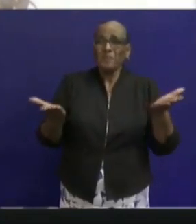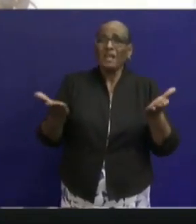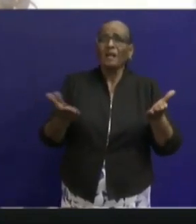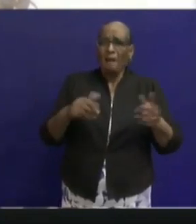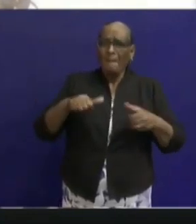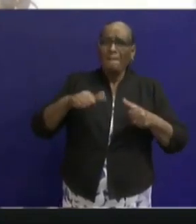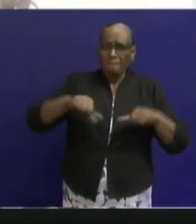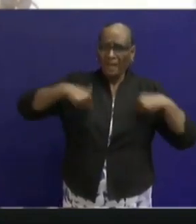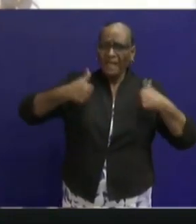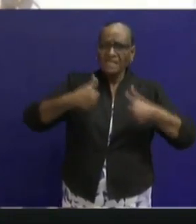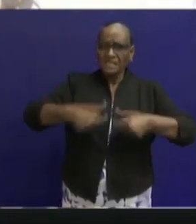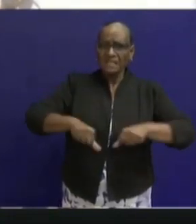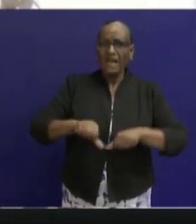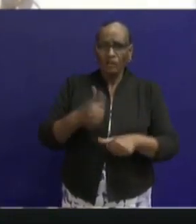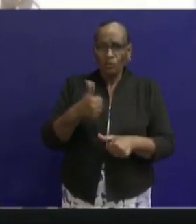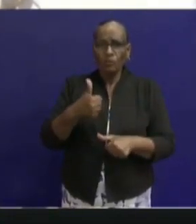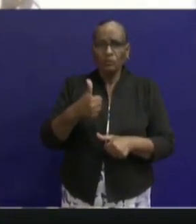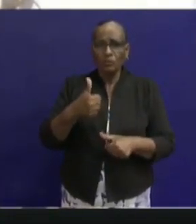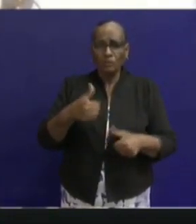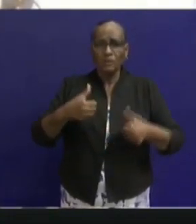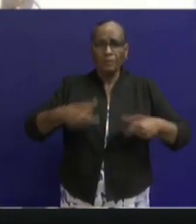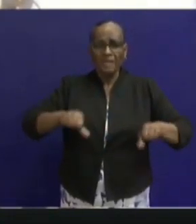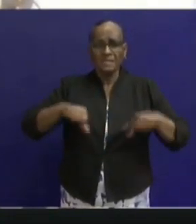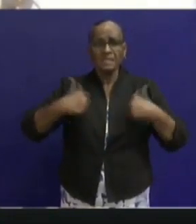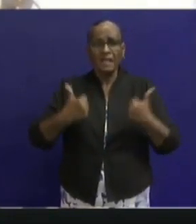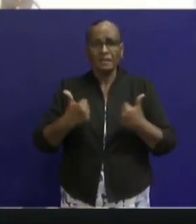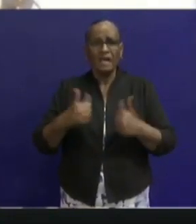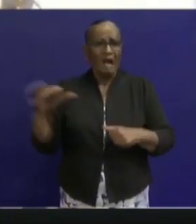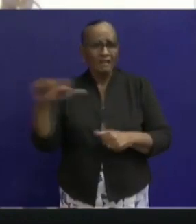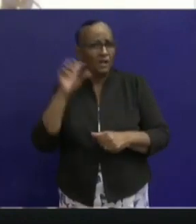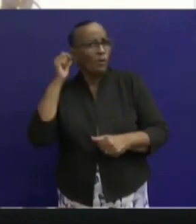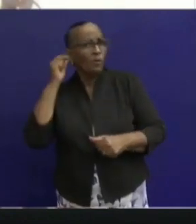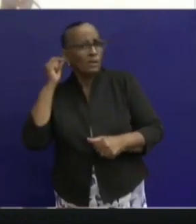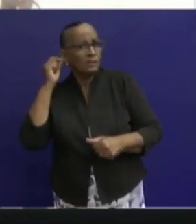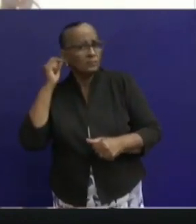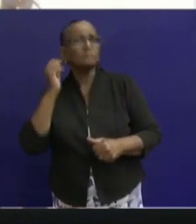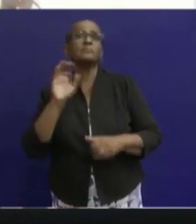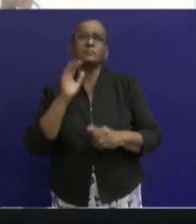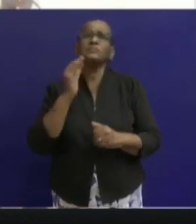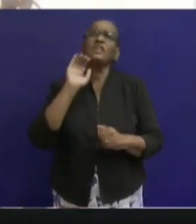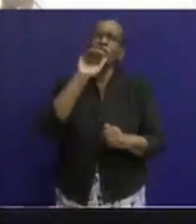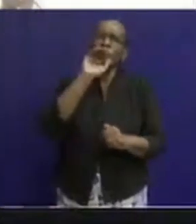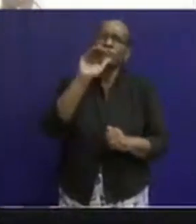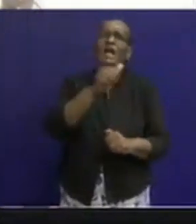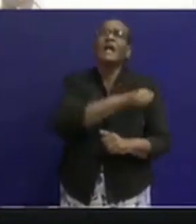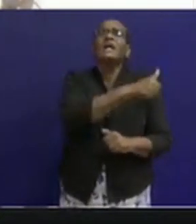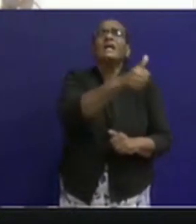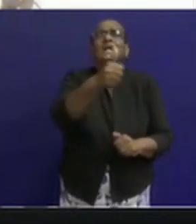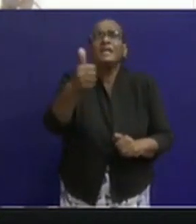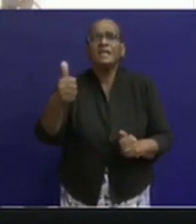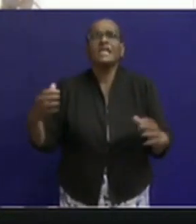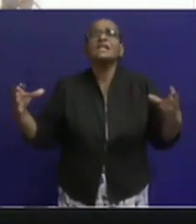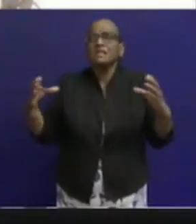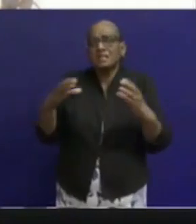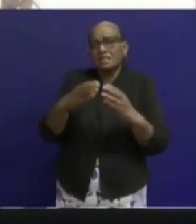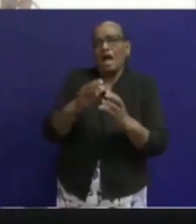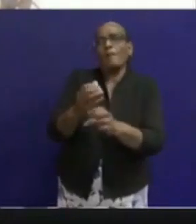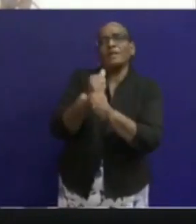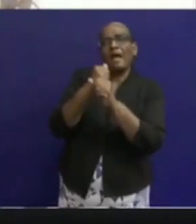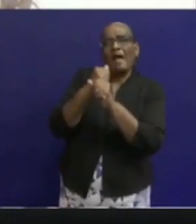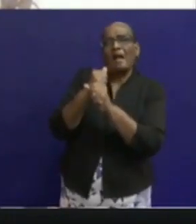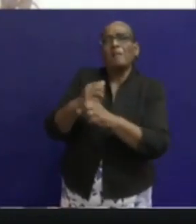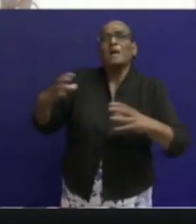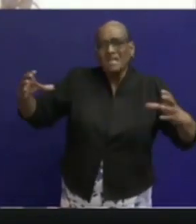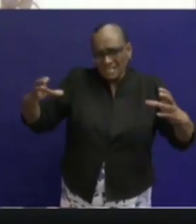met die strengere maatregelen, omdat anderen niet horen. Ik doe een beroep op u allen om elkaar bij te staan. Die